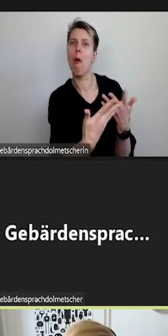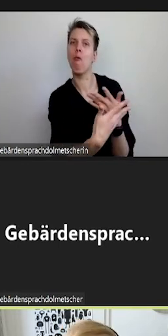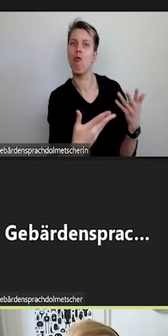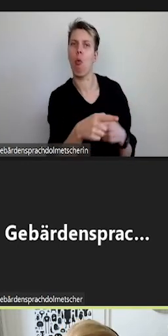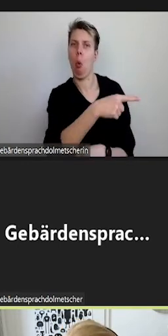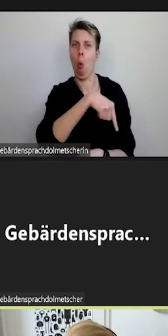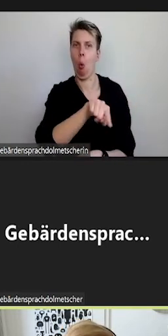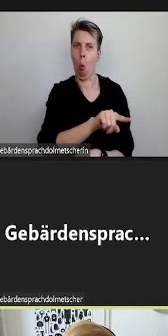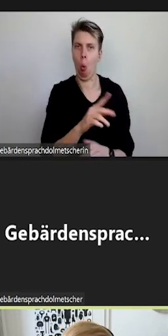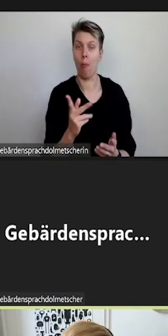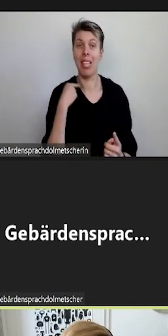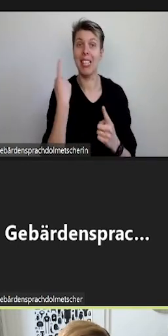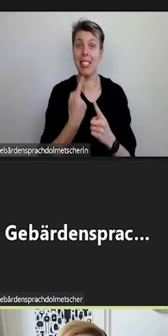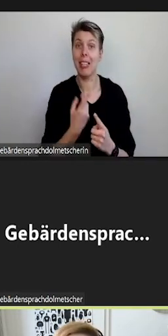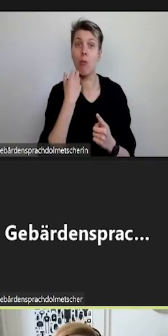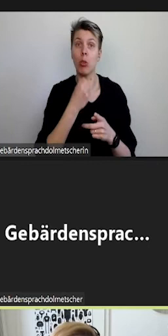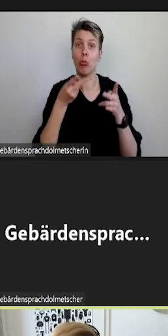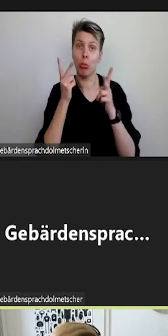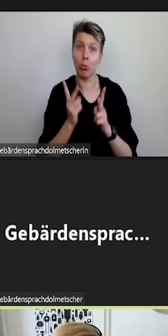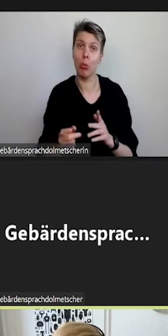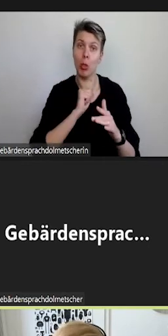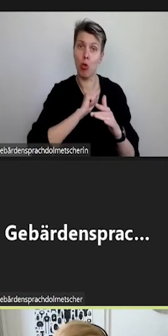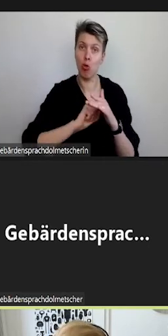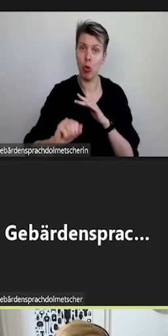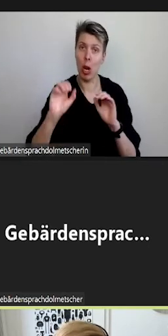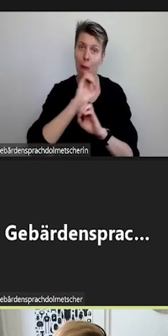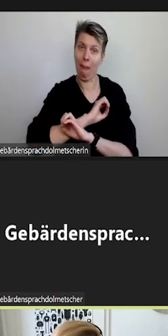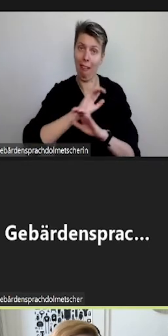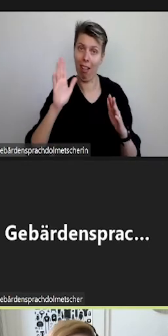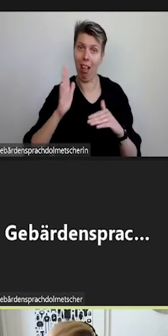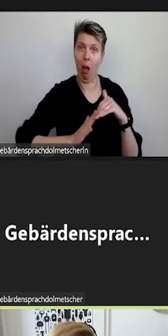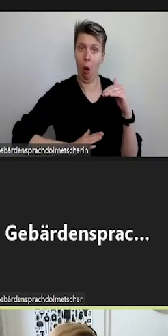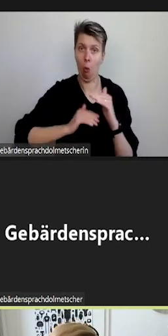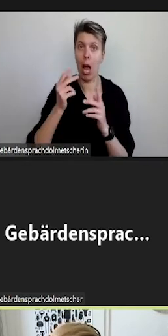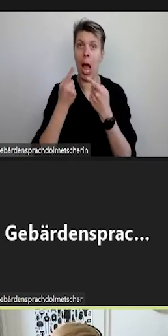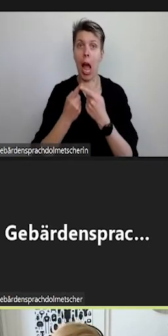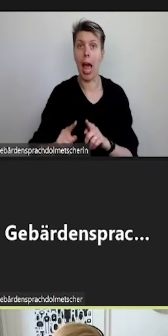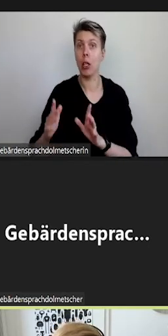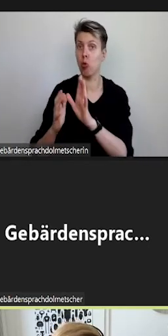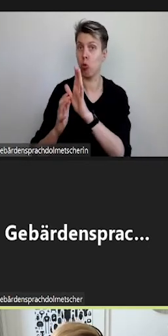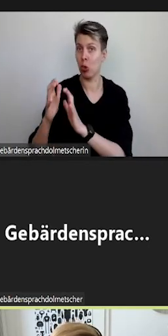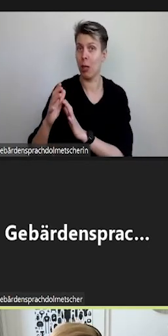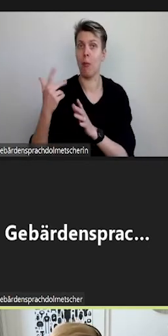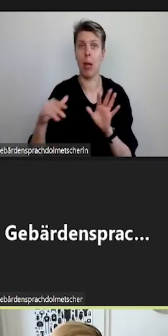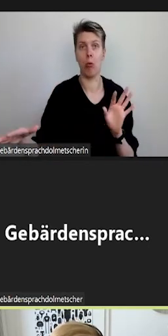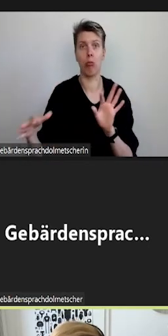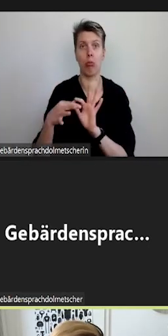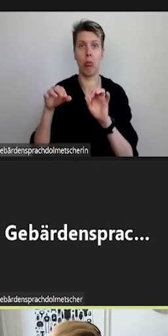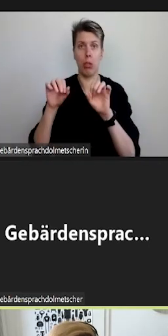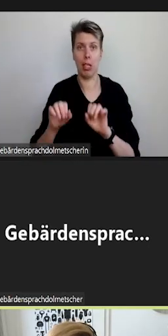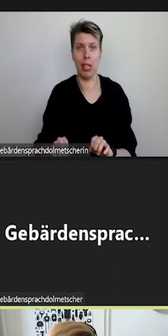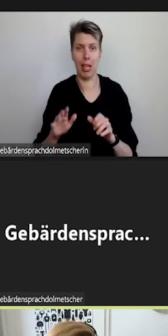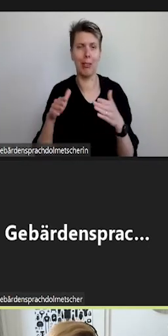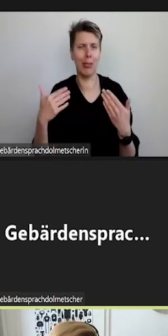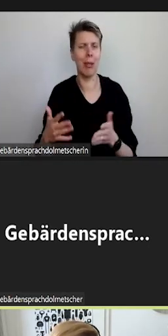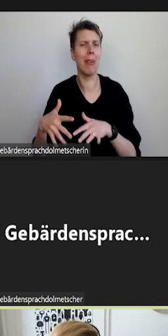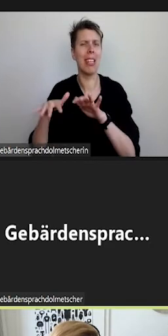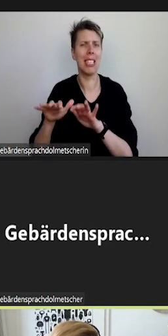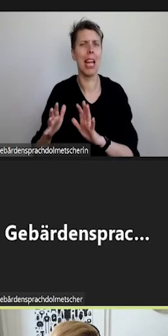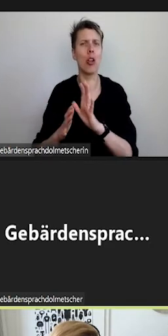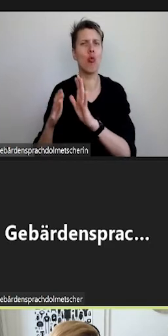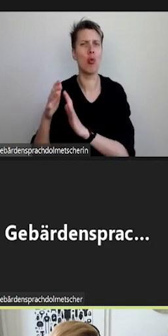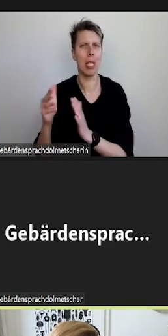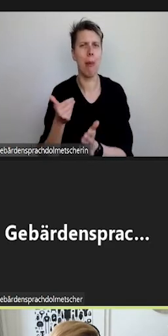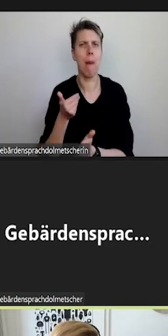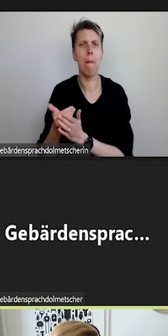sein und leicht zu handhaben und eben mit bestehenden Systemen kompatibel gestaltet werden können. Die bestehenden Systeme sind zum einen